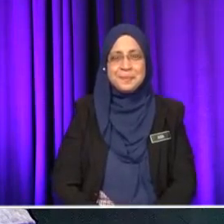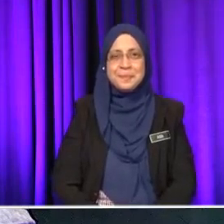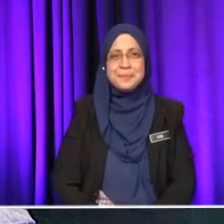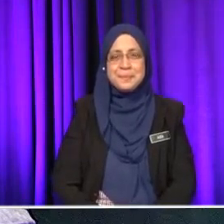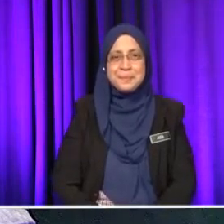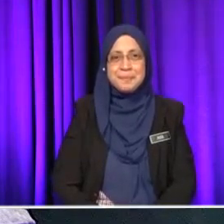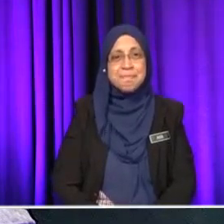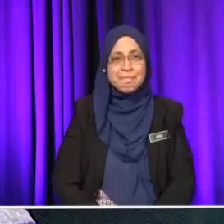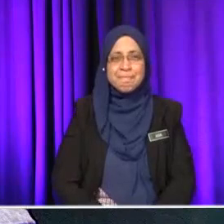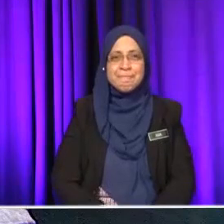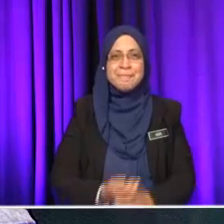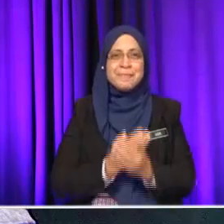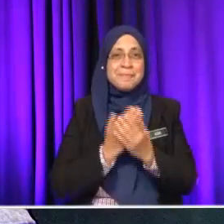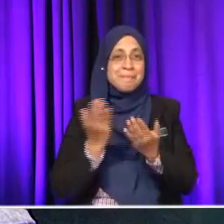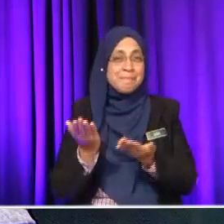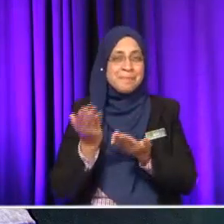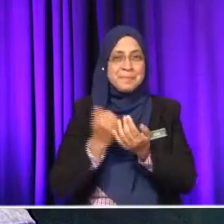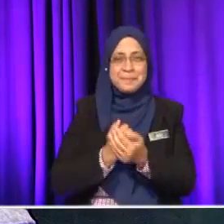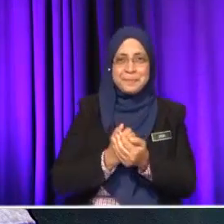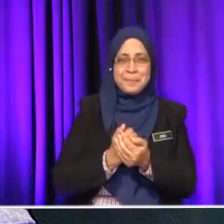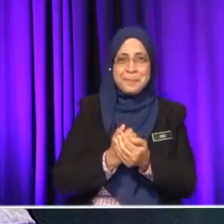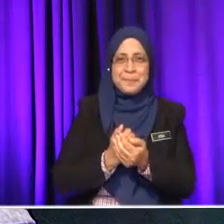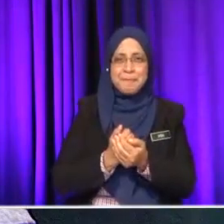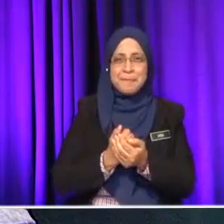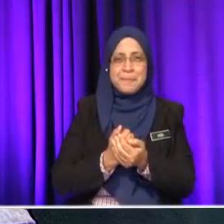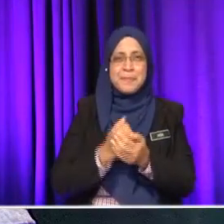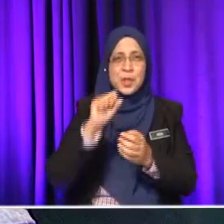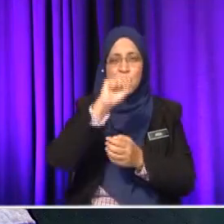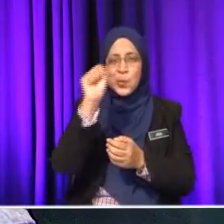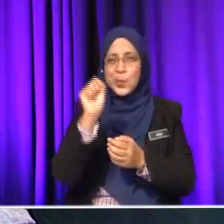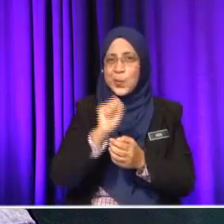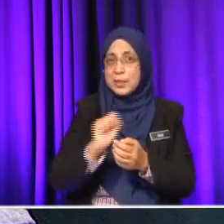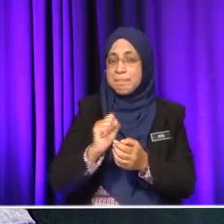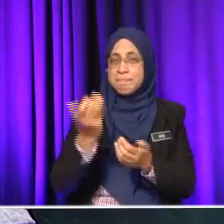Alhamdulillah. Kita tolongkan terbaik, ya. Hebat. Okeylah, kita pergi kepada soalan seterusnya.